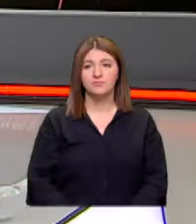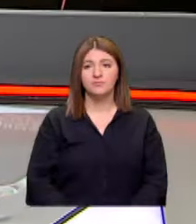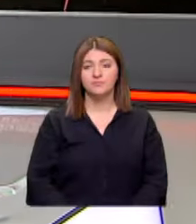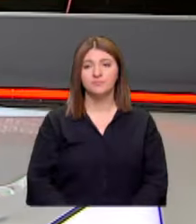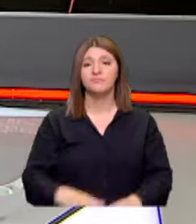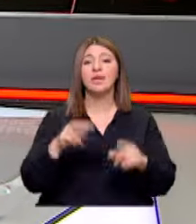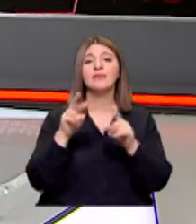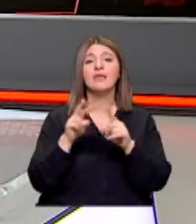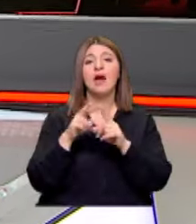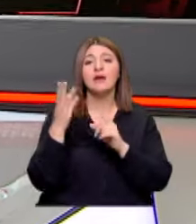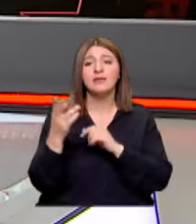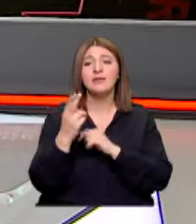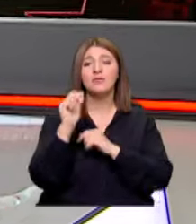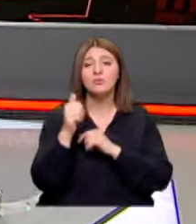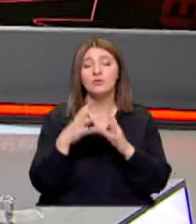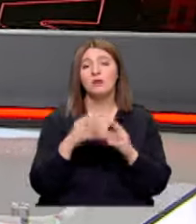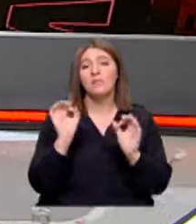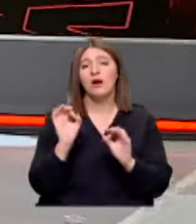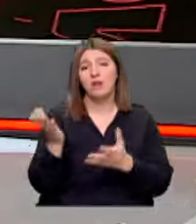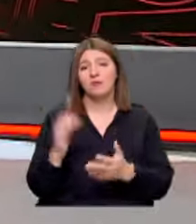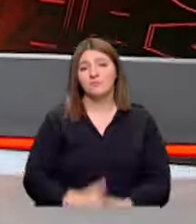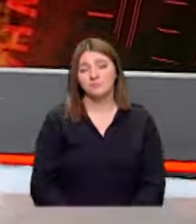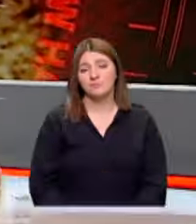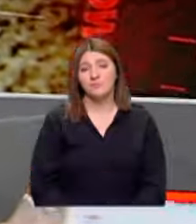Narin 7 gündür kayıp